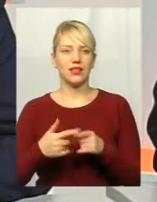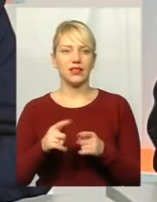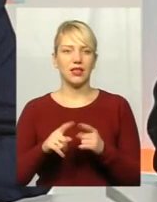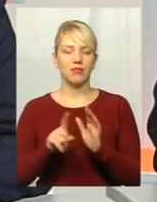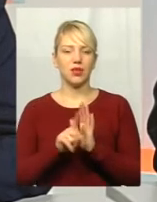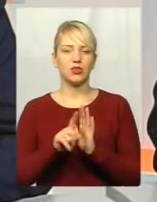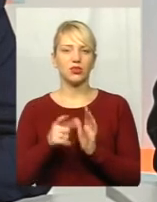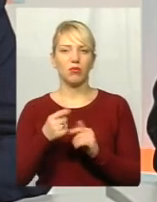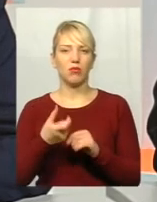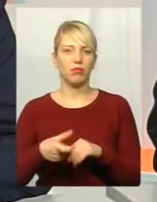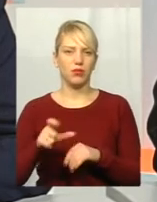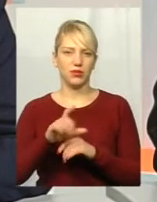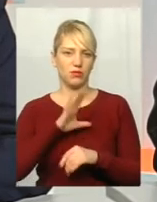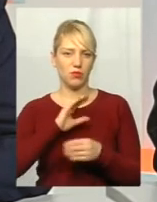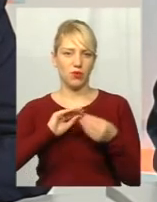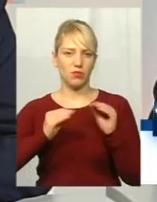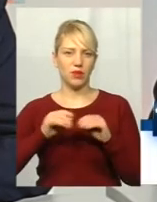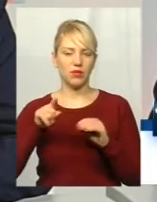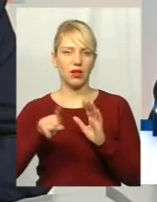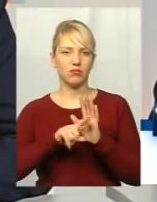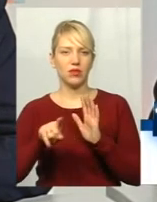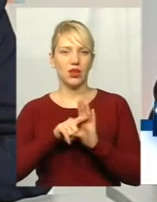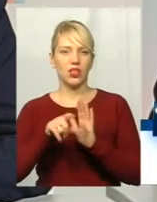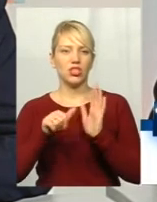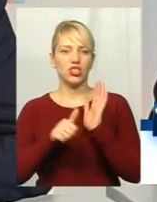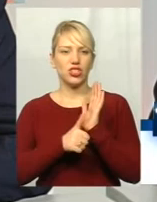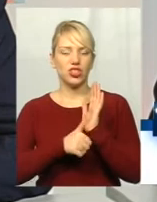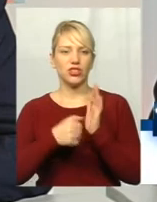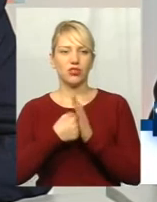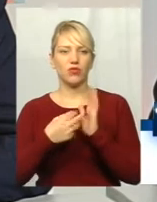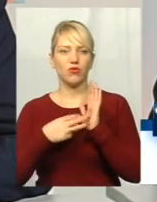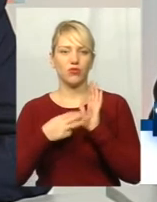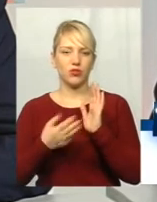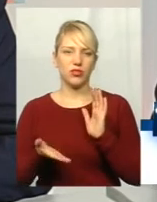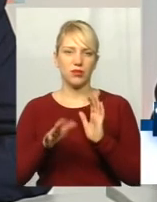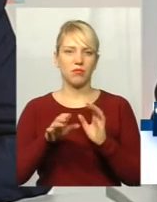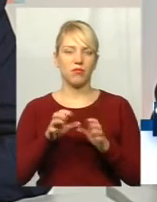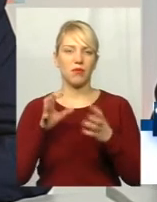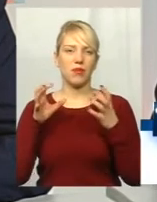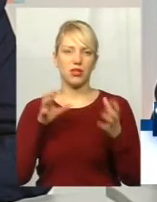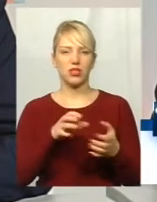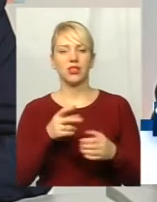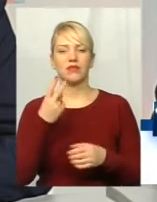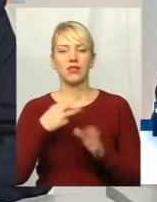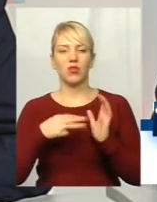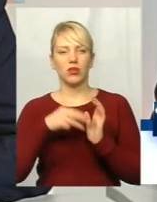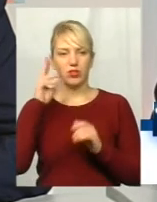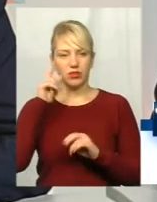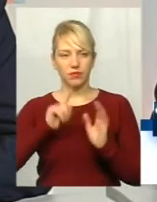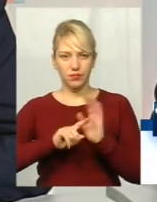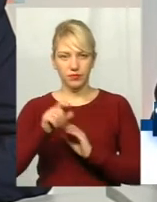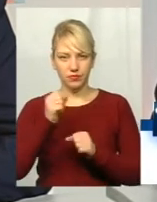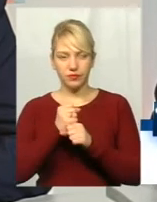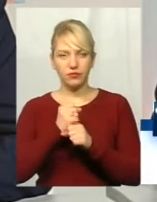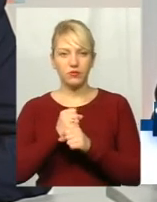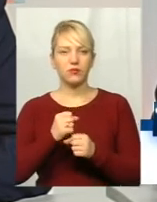проблеми. Там працювало шість до восьми машин. З 27 числа, коли ми запустили мережу, там